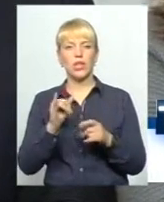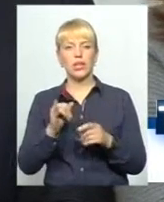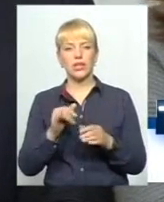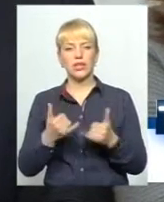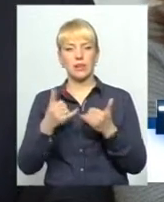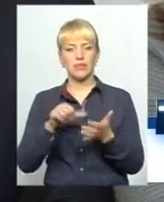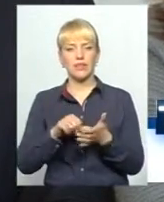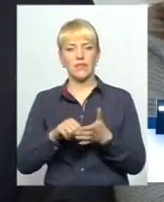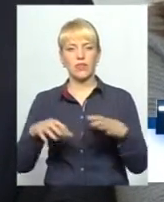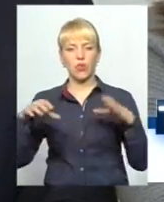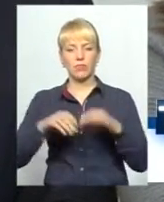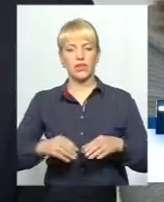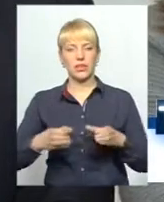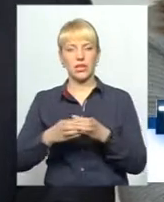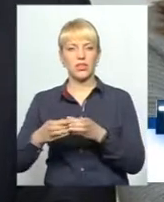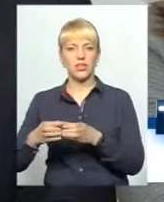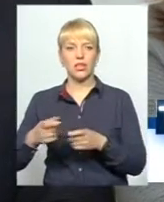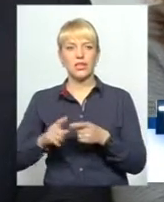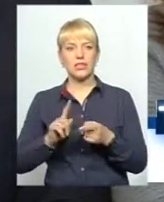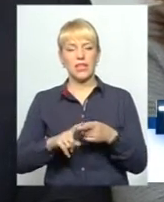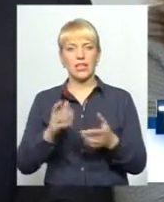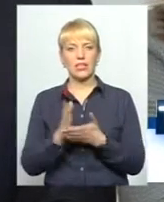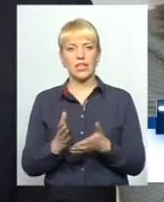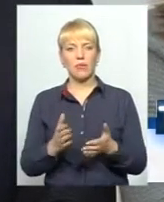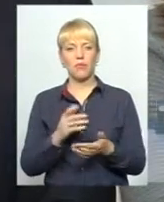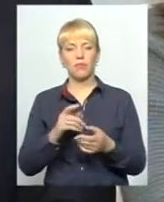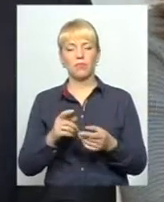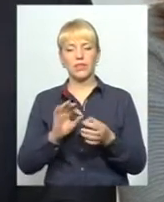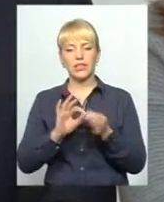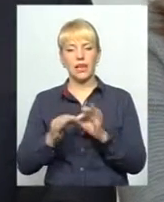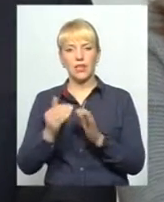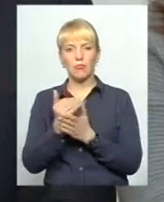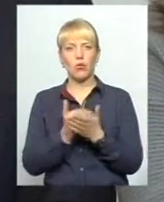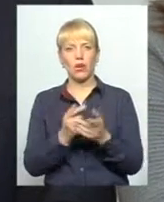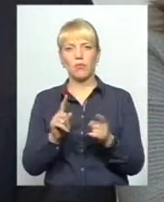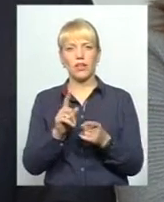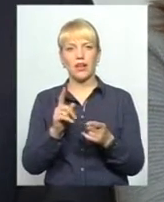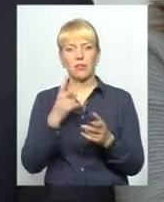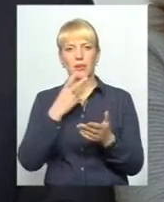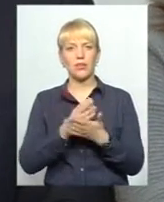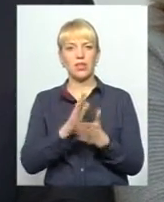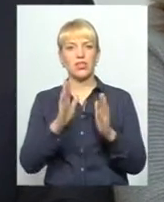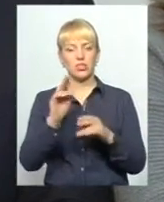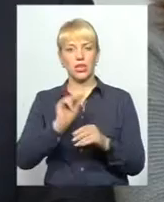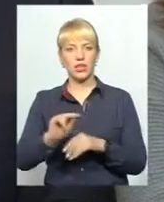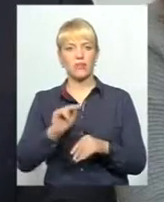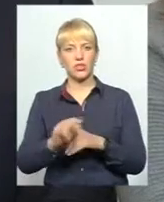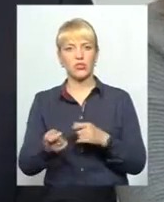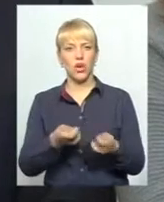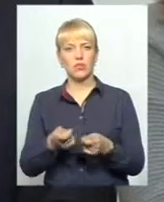територіальних громад. Це досить детальна програма, яка передбачає не лише навчити адміністратора,